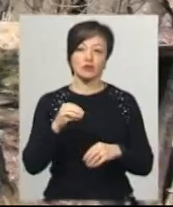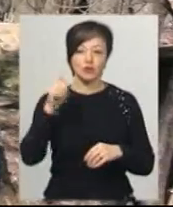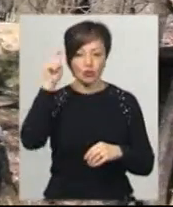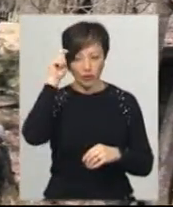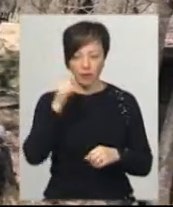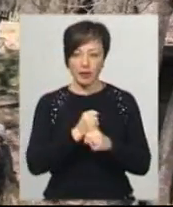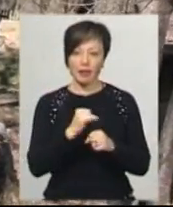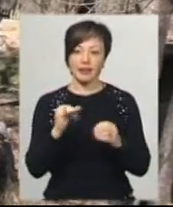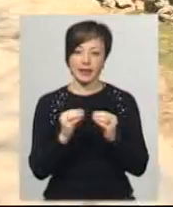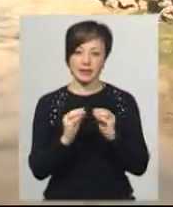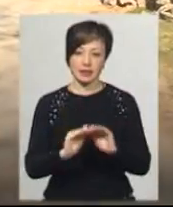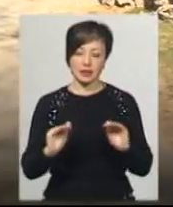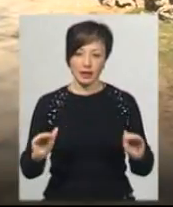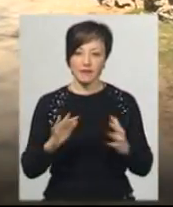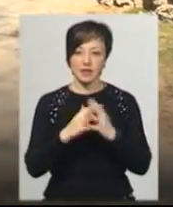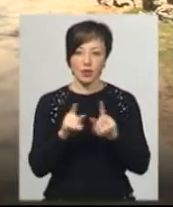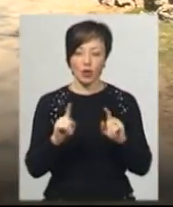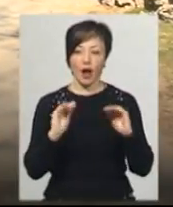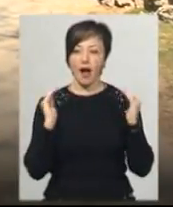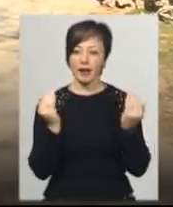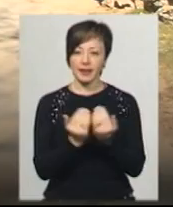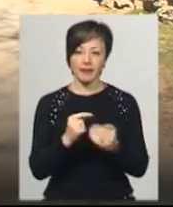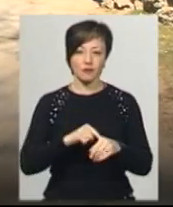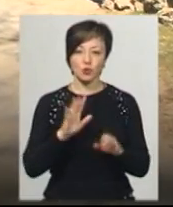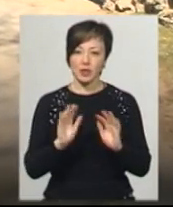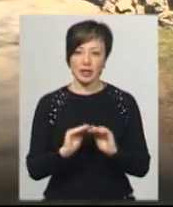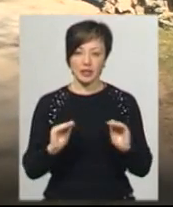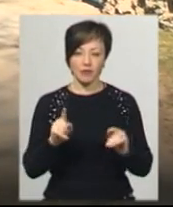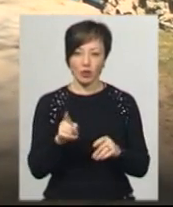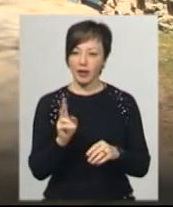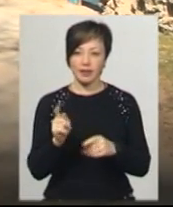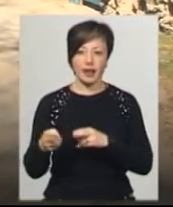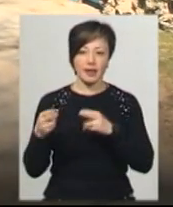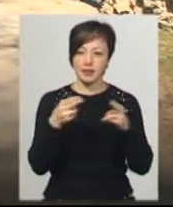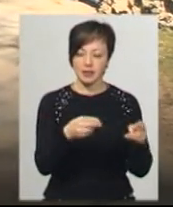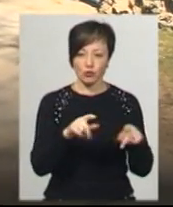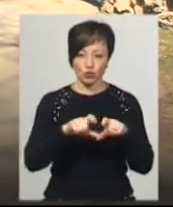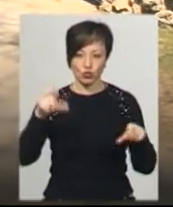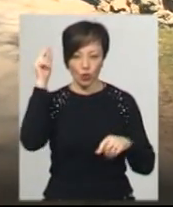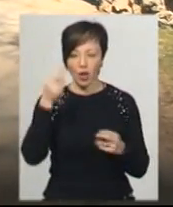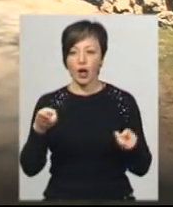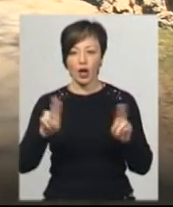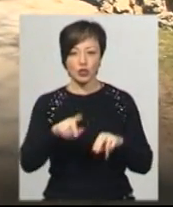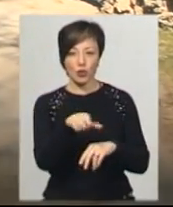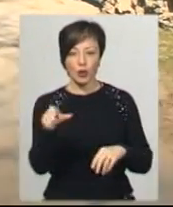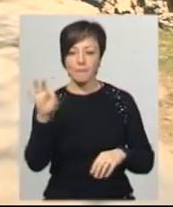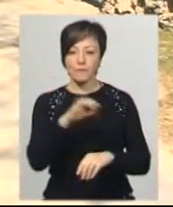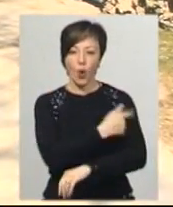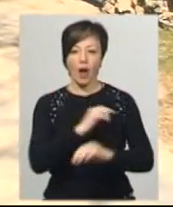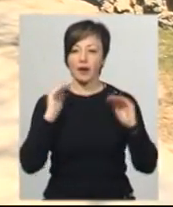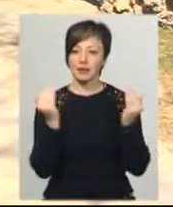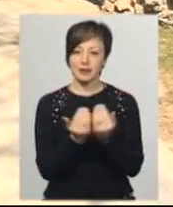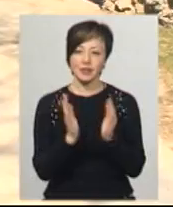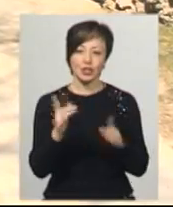школярі. У селі Нового Гута карантин відчули на собі тільки школярі. Вони не їздять до школи. Решта жителів про карантин